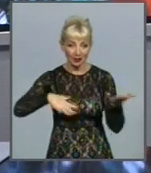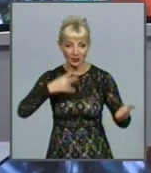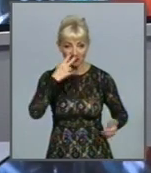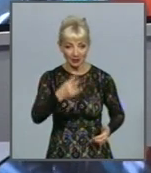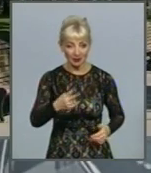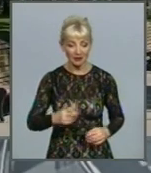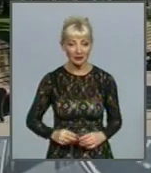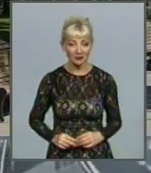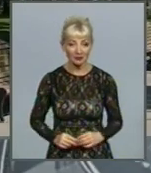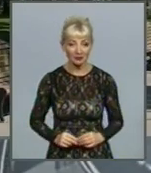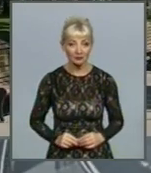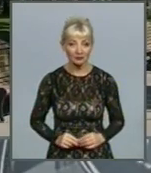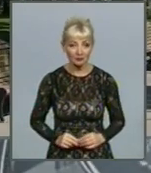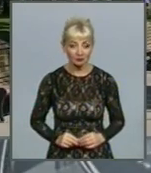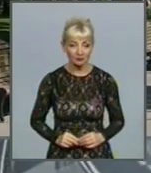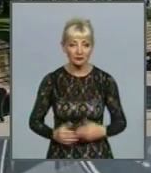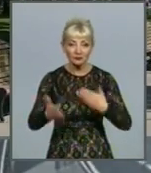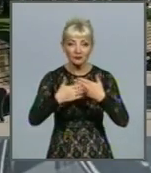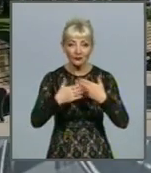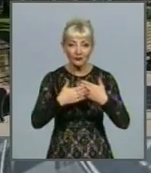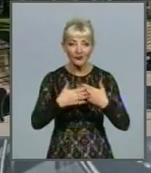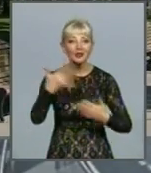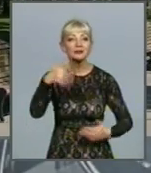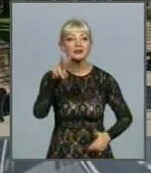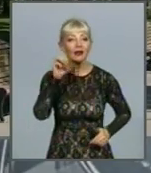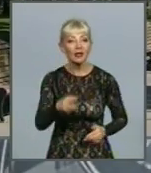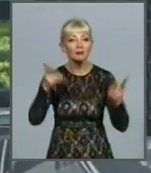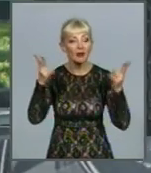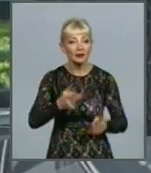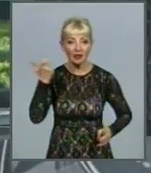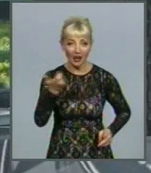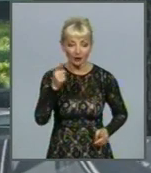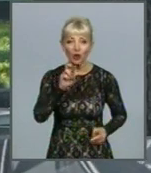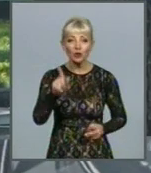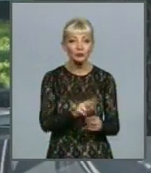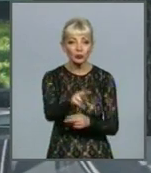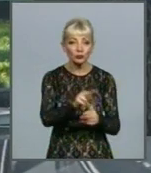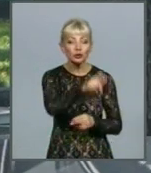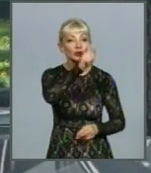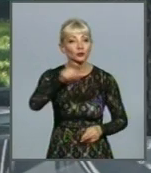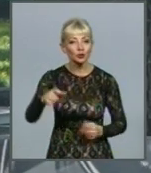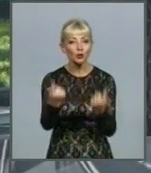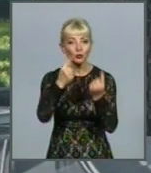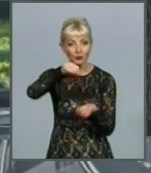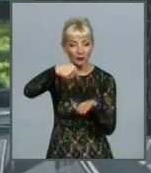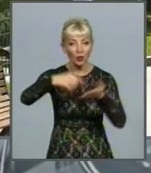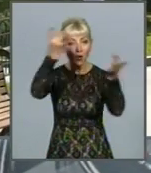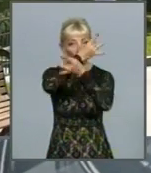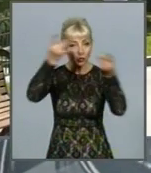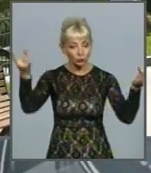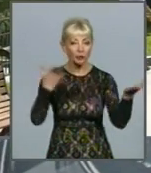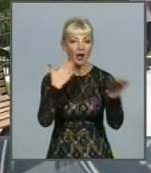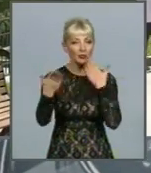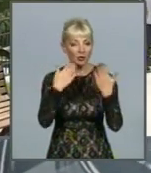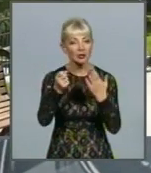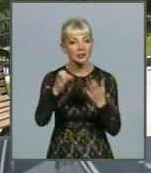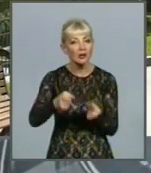матеріалі. Понад півдесятиліття знадобилось Харкову, щоб привчити жителів Мегаполісу до культури поводження